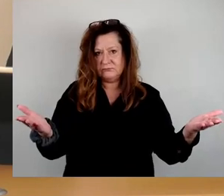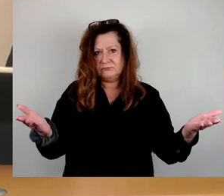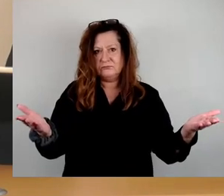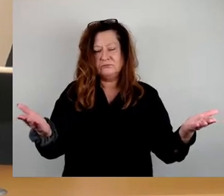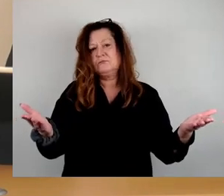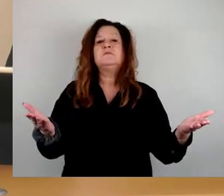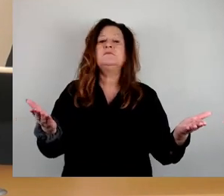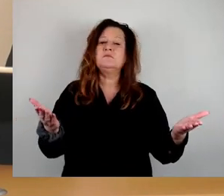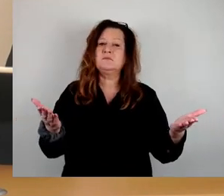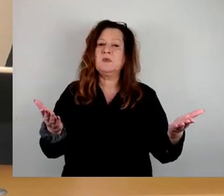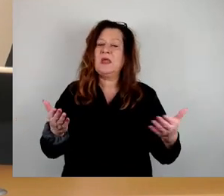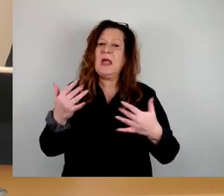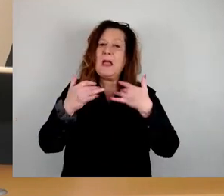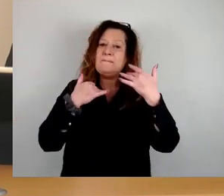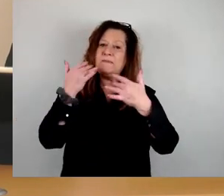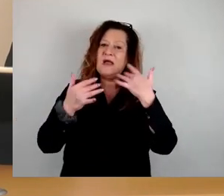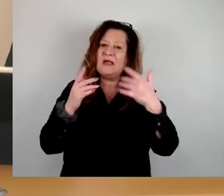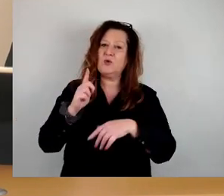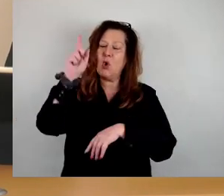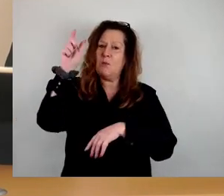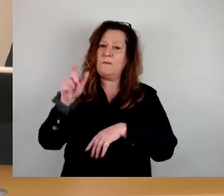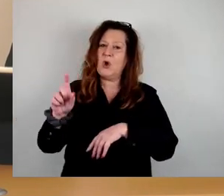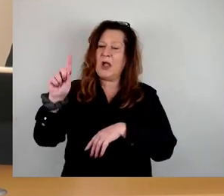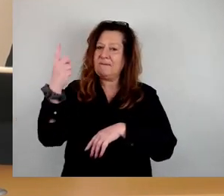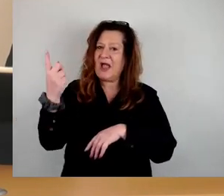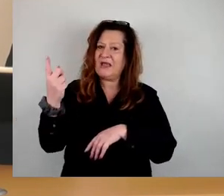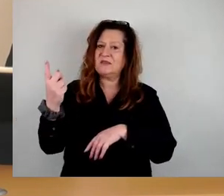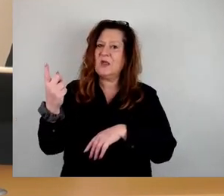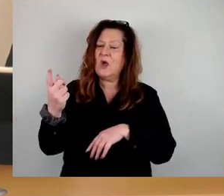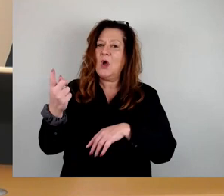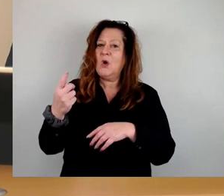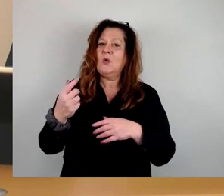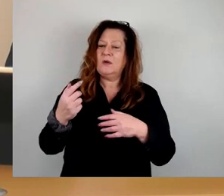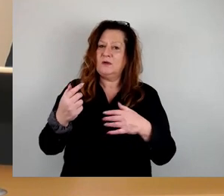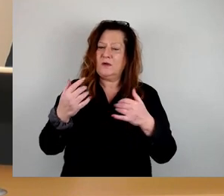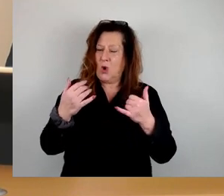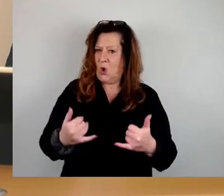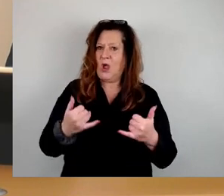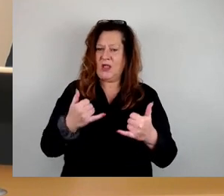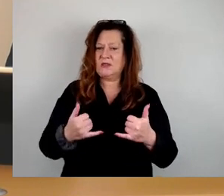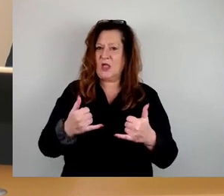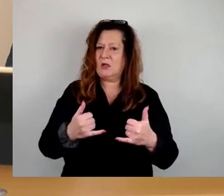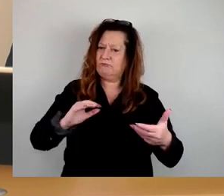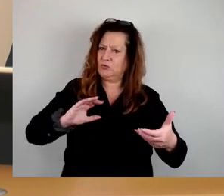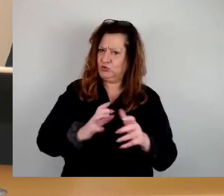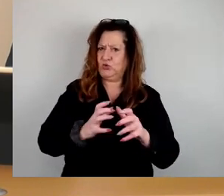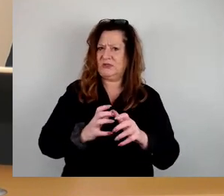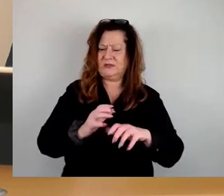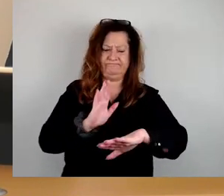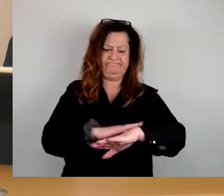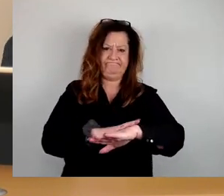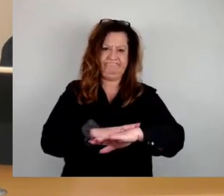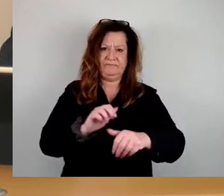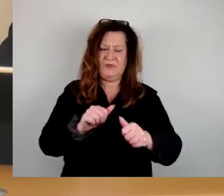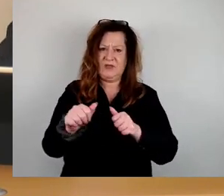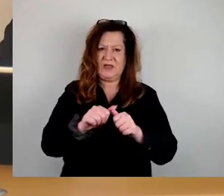den Bericht des Oberbürgermeisters angesichts unserer Strafentagesordnung angemessen kurz halten. Ein Thema ist aber